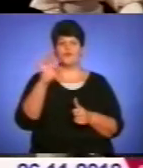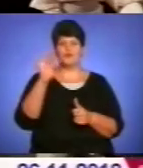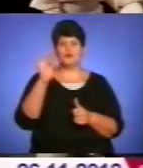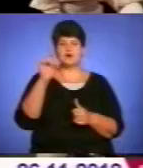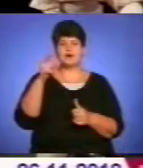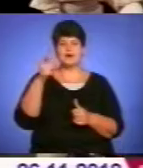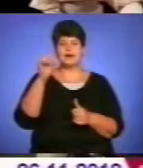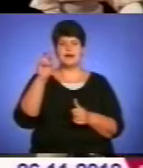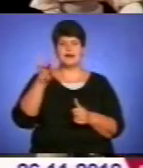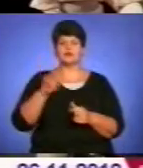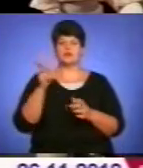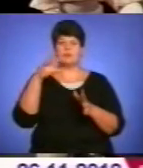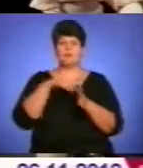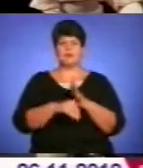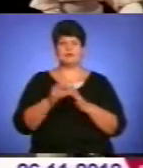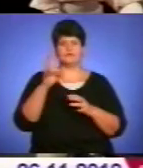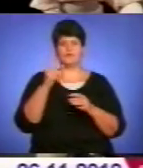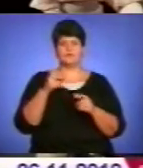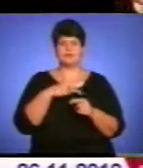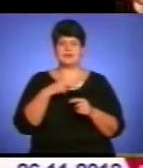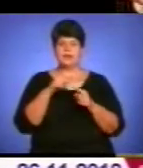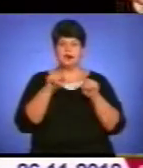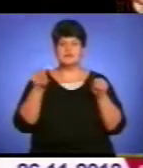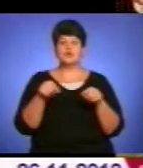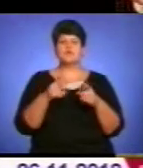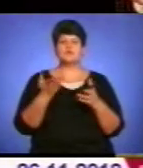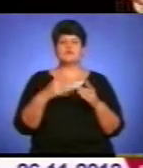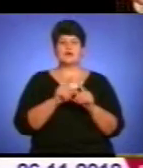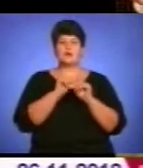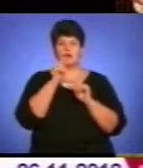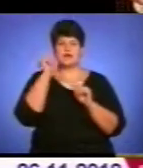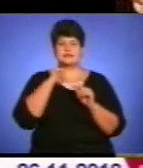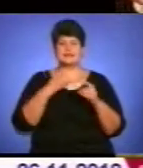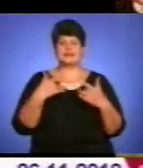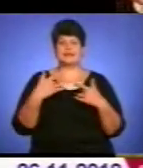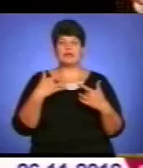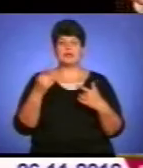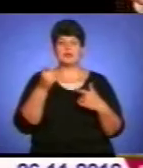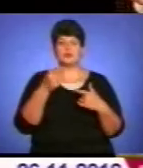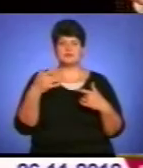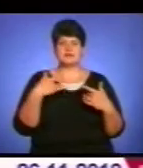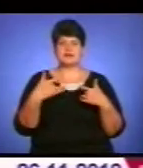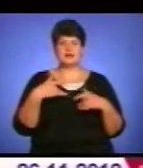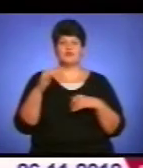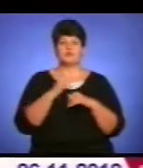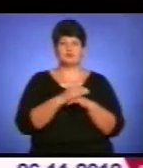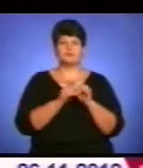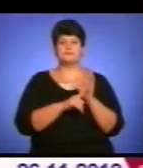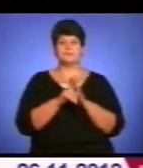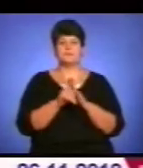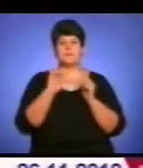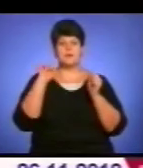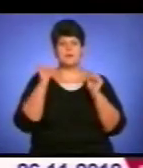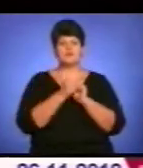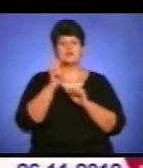потраплять у межі якоїсь певної номінації. Цьогорічний всеукраїнський фестиваль «Тернопільські театральні вечори. Деб'ют» присвячується пам'яті